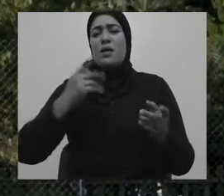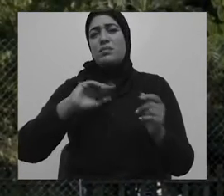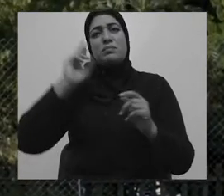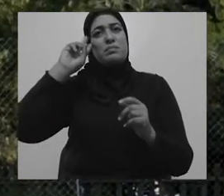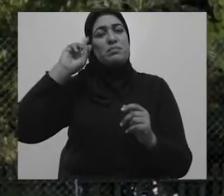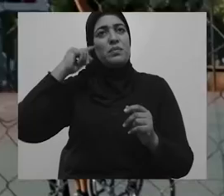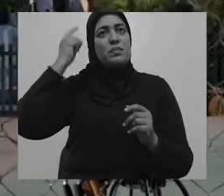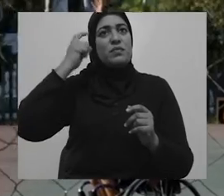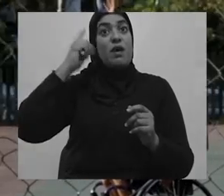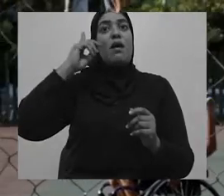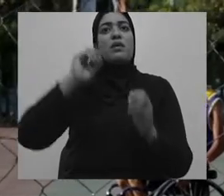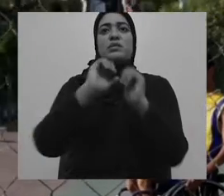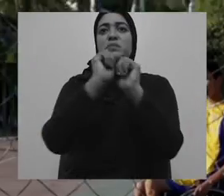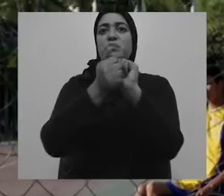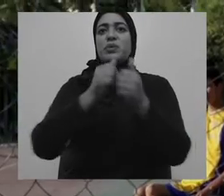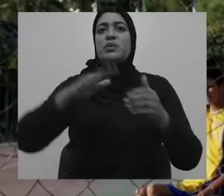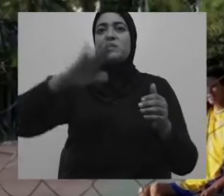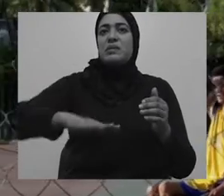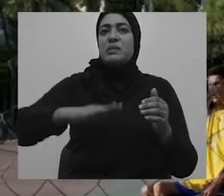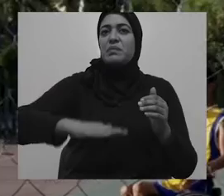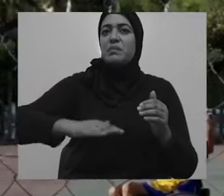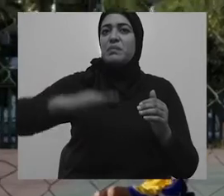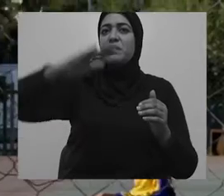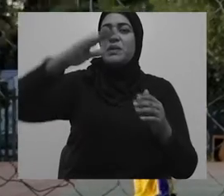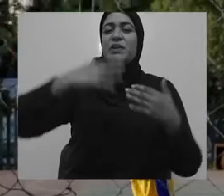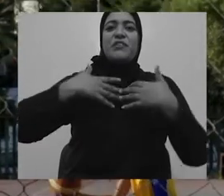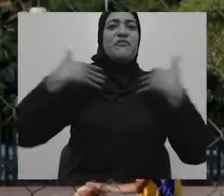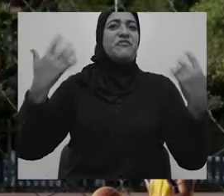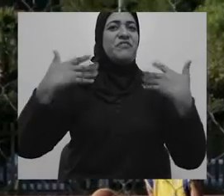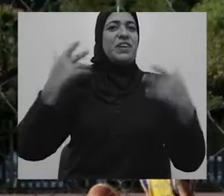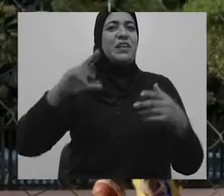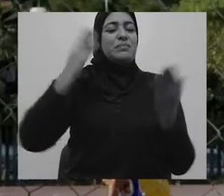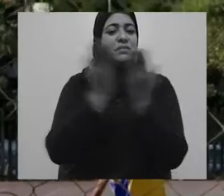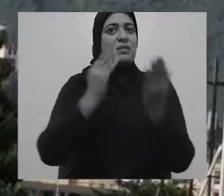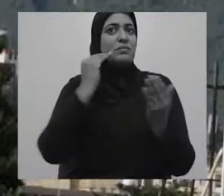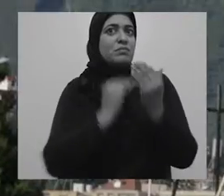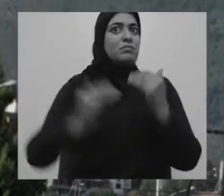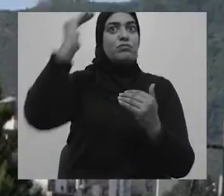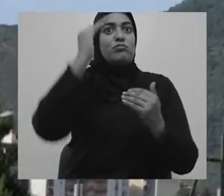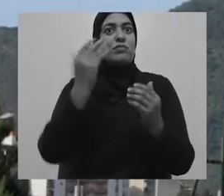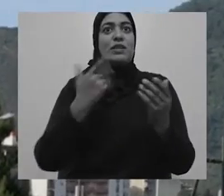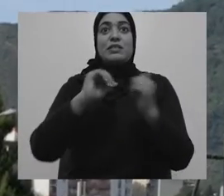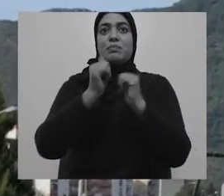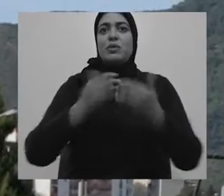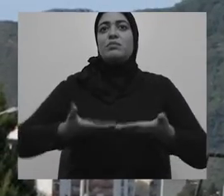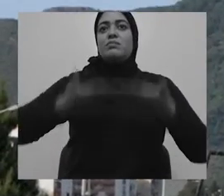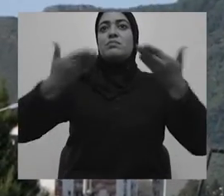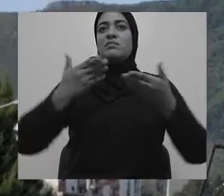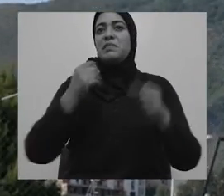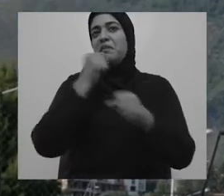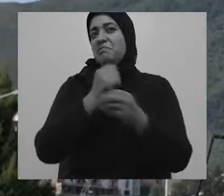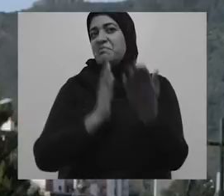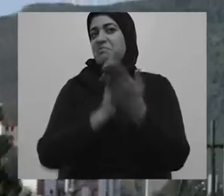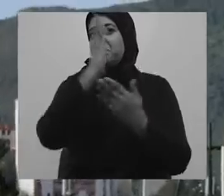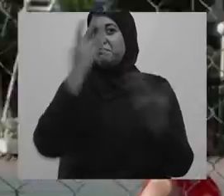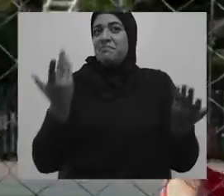sortaient se balader ensemble. C'était une petite famille qui commençait à naître. ça, c'était vraiment beau à voir. Ce que je garde le plus,